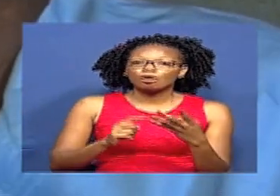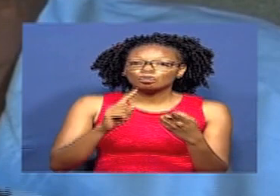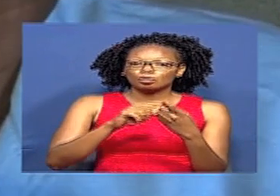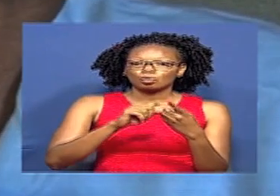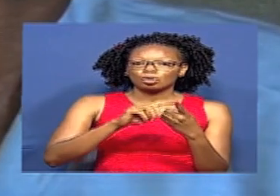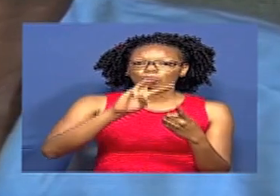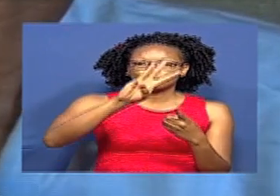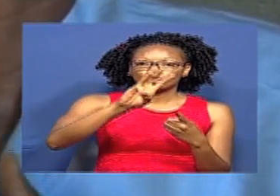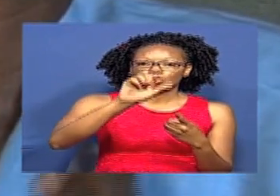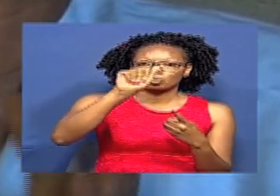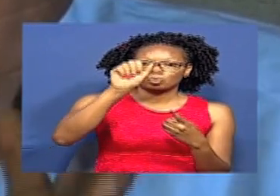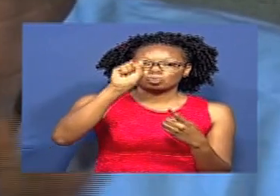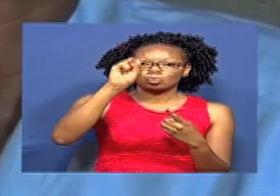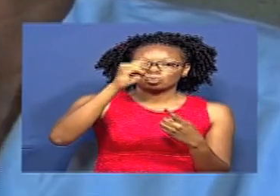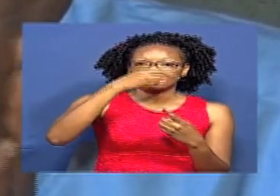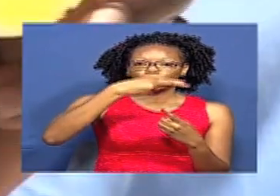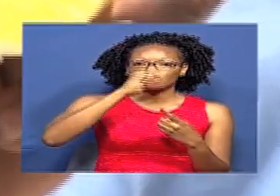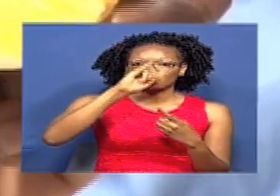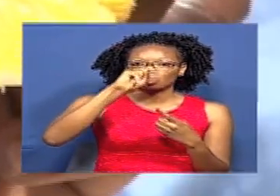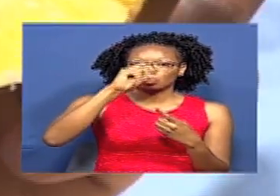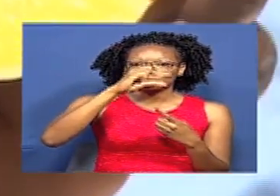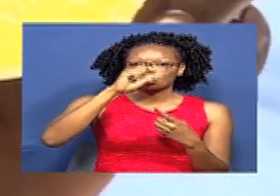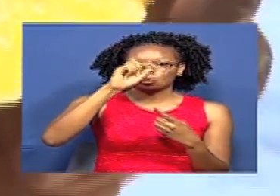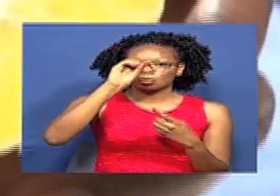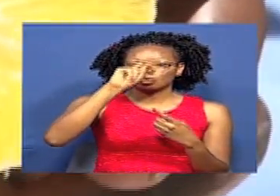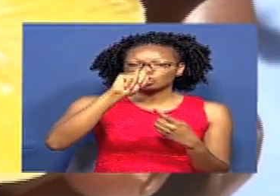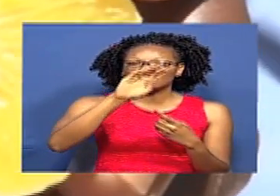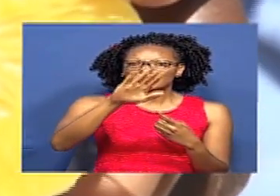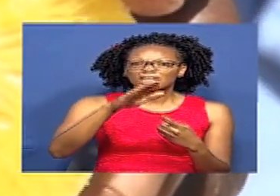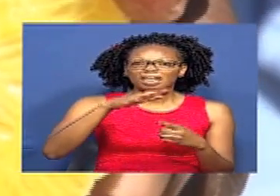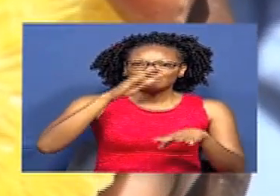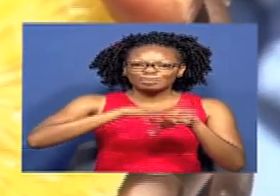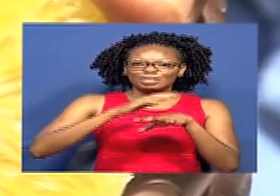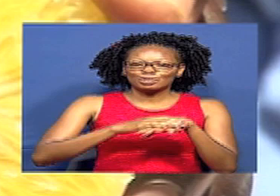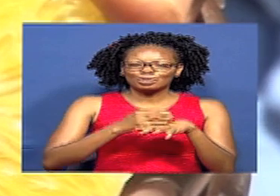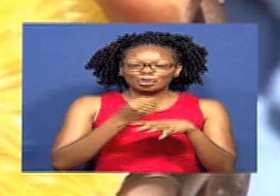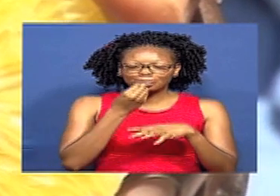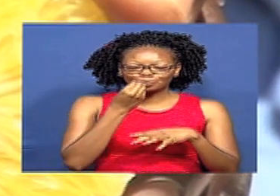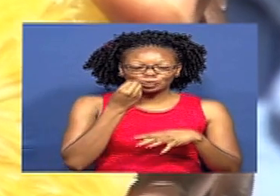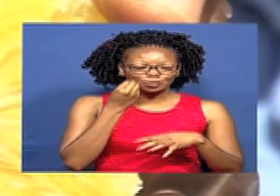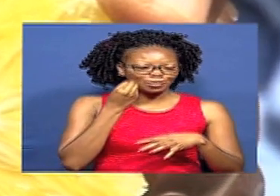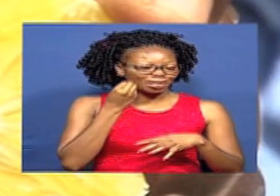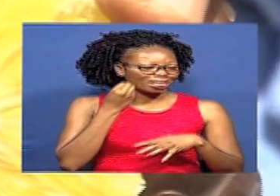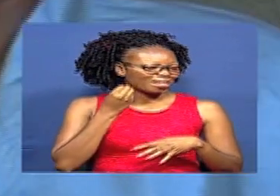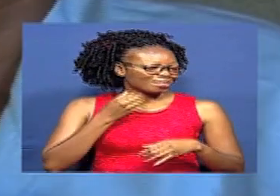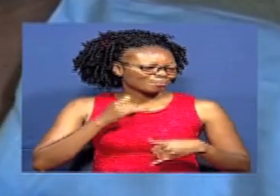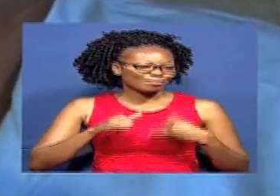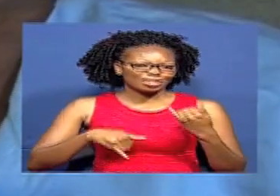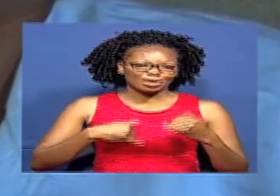machungwa mzuri sana Enyata mutu wakikula hainambegu Iyo ni furaha tu Hakila nasikia raha ndani ya muwe